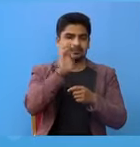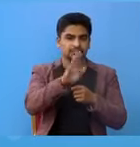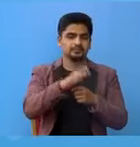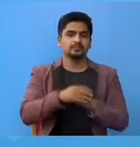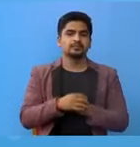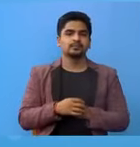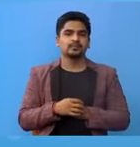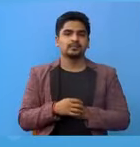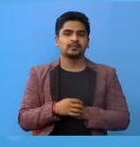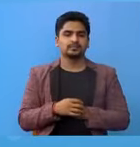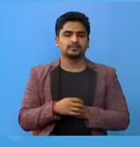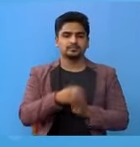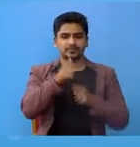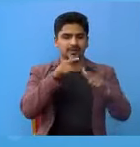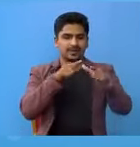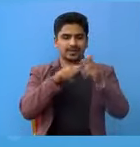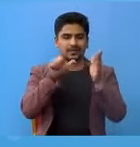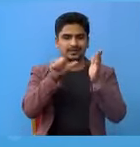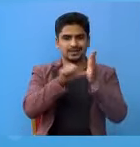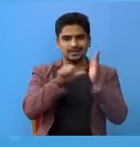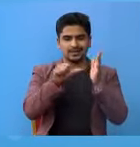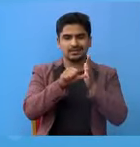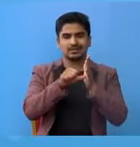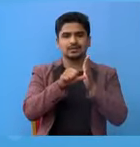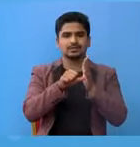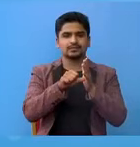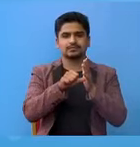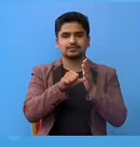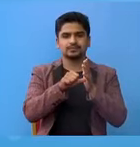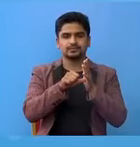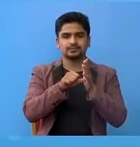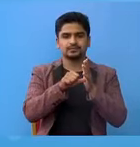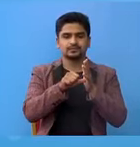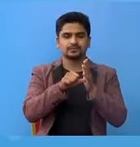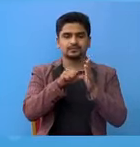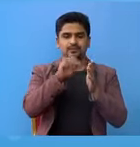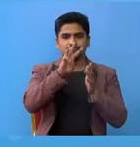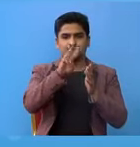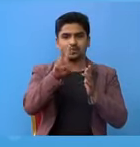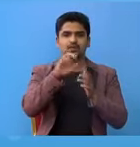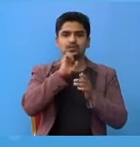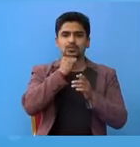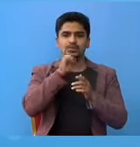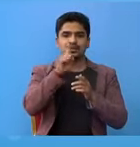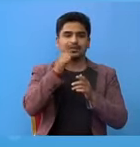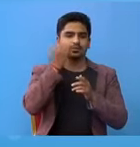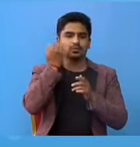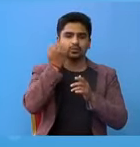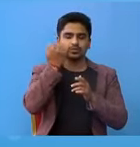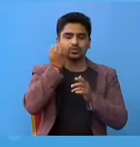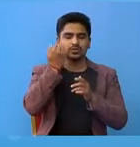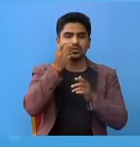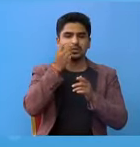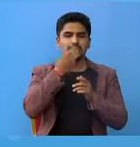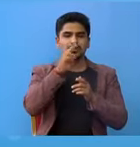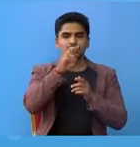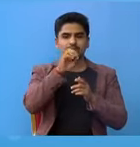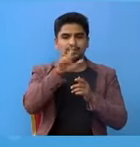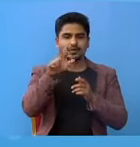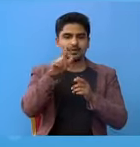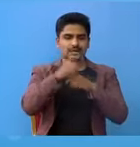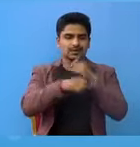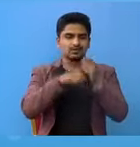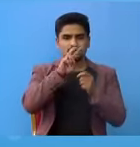और कोद आधिंग जिल्ला निलकंठ नगर पालीका वडानम चौद निव्यासी 32 वर्षे एक पुरुषको मेती द्वेजार सतत्ततर